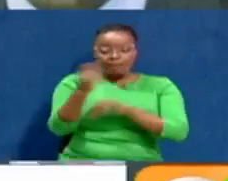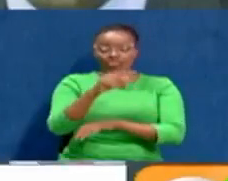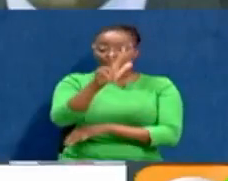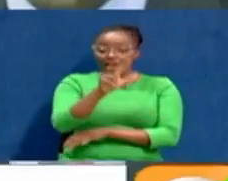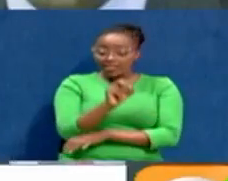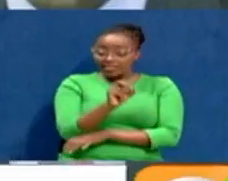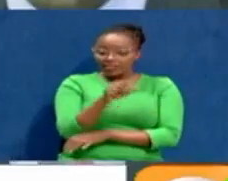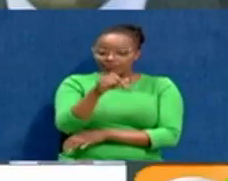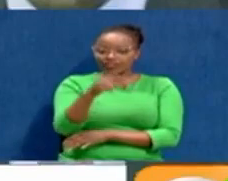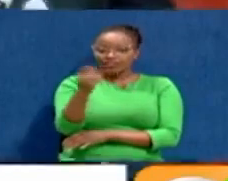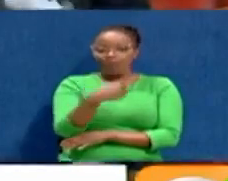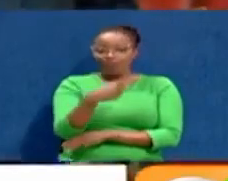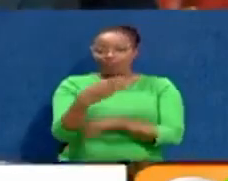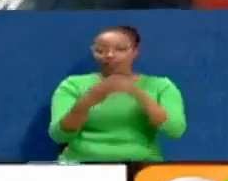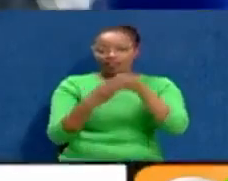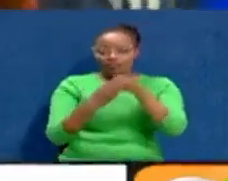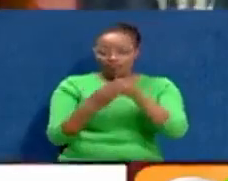mwezi huu wa septemba.